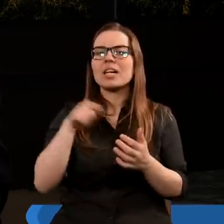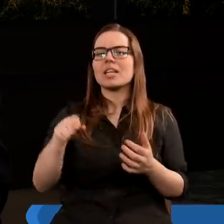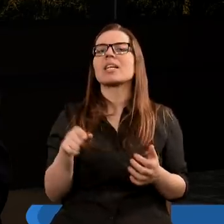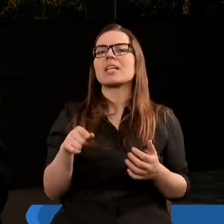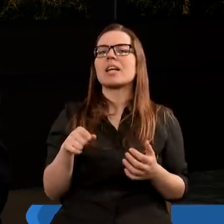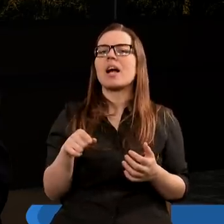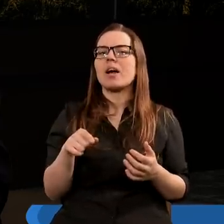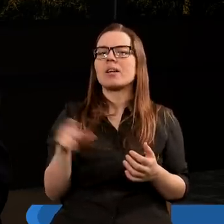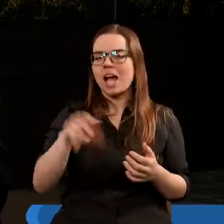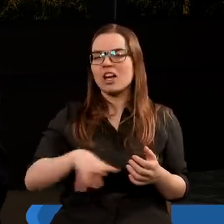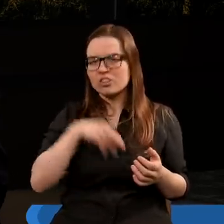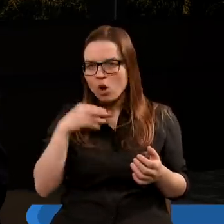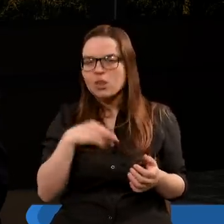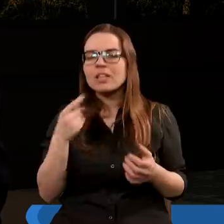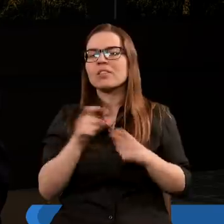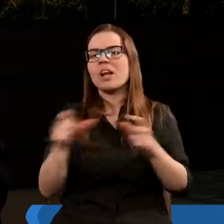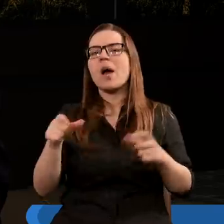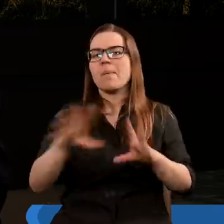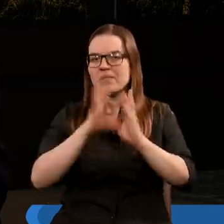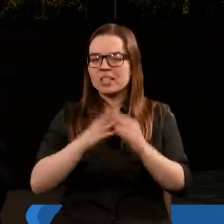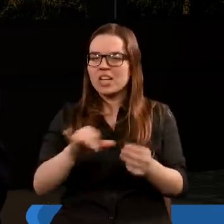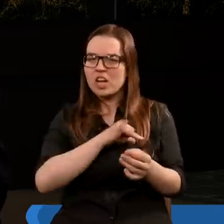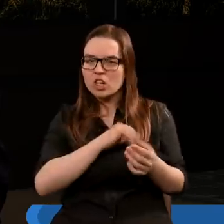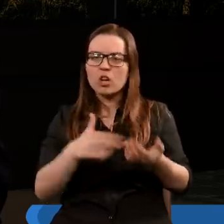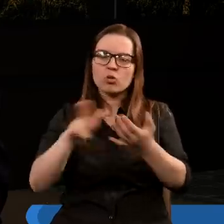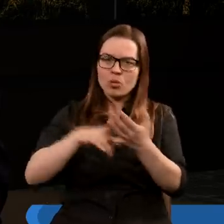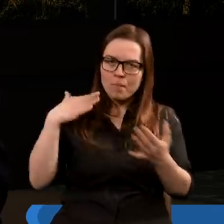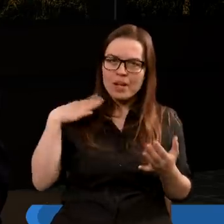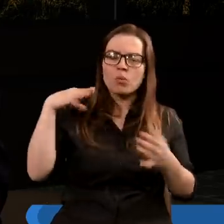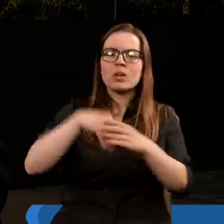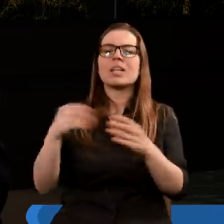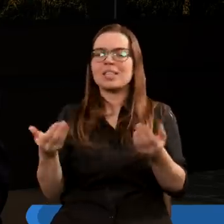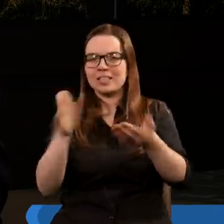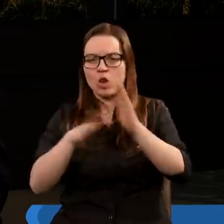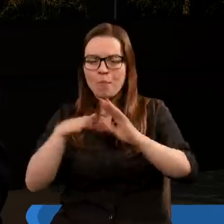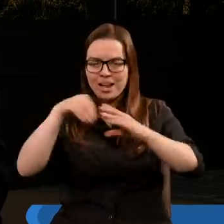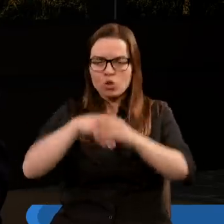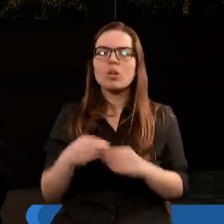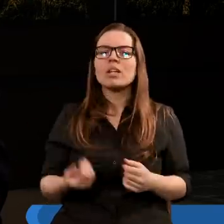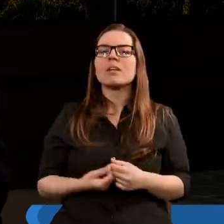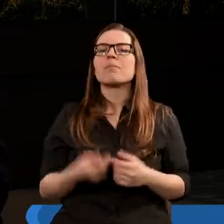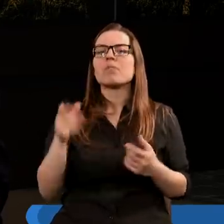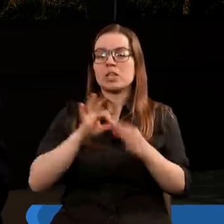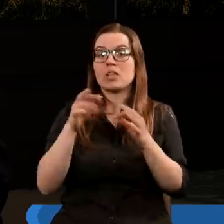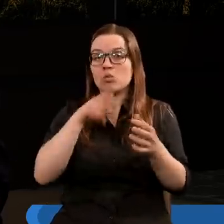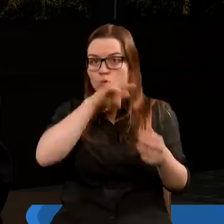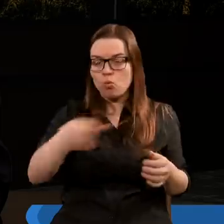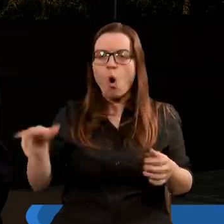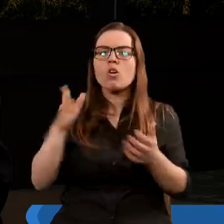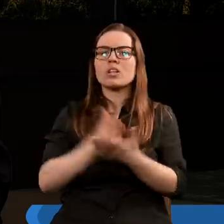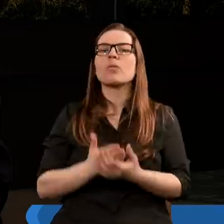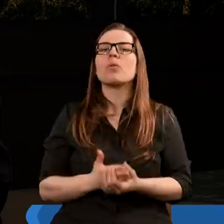świątynię, kasował te wszystkie grzechy, które tam były zgromadzone. I potem, gdy wychodził,